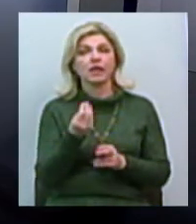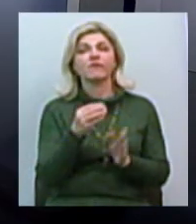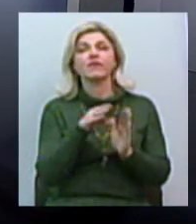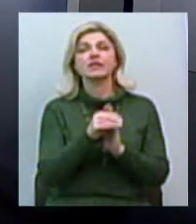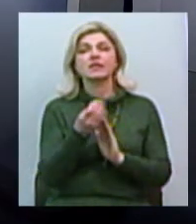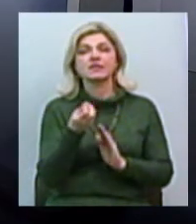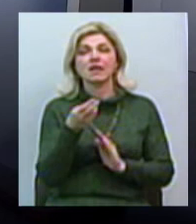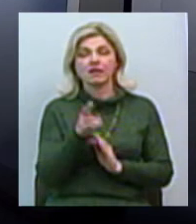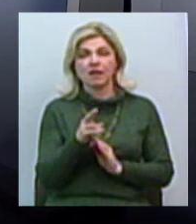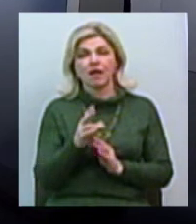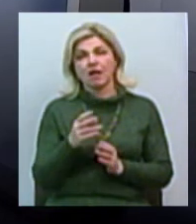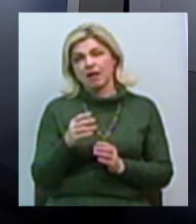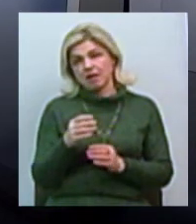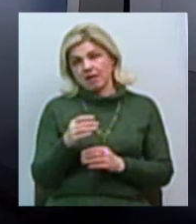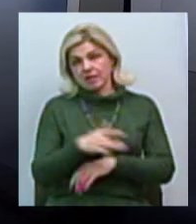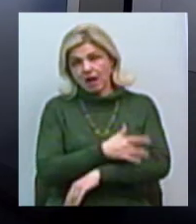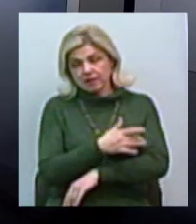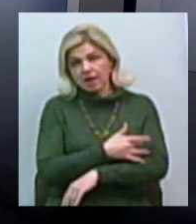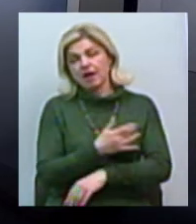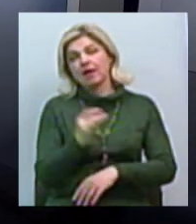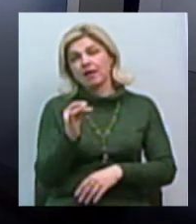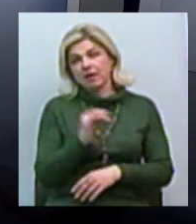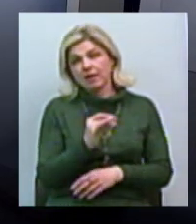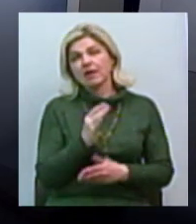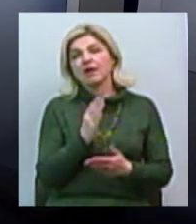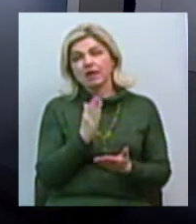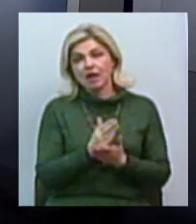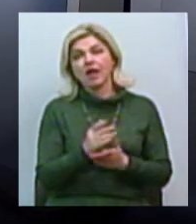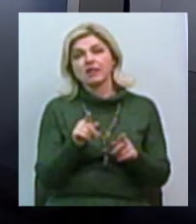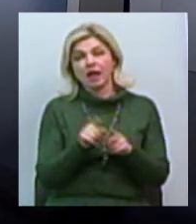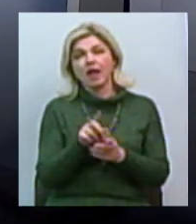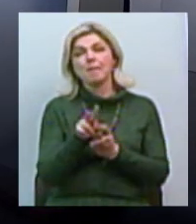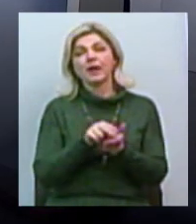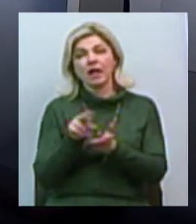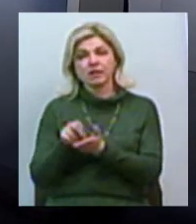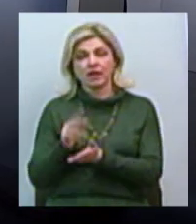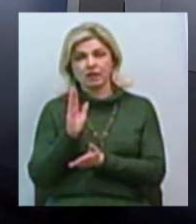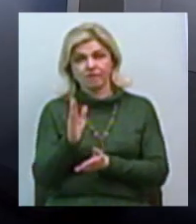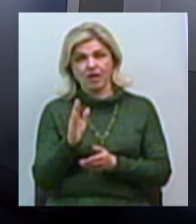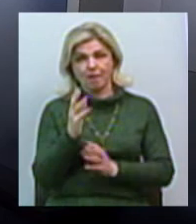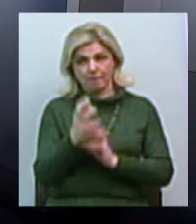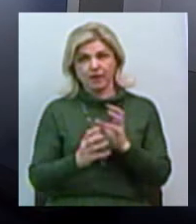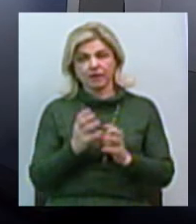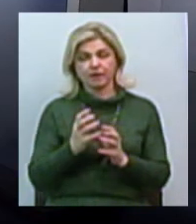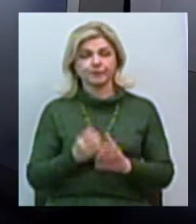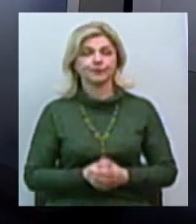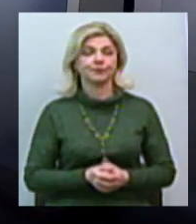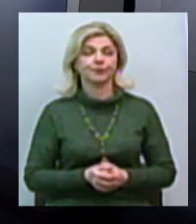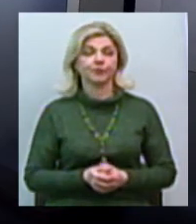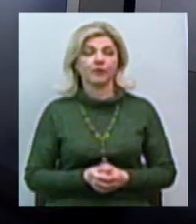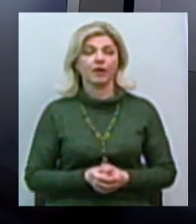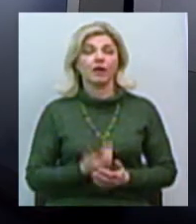у нас приклади у світі? Так, в мире багато позитивних примерів